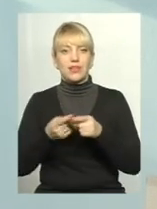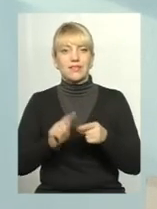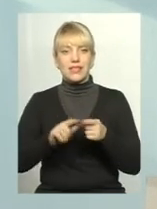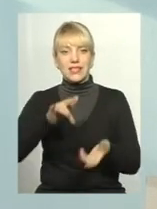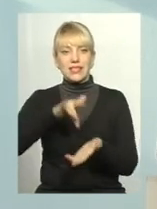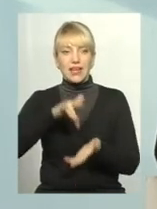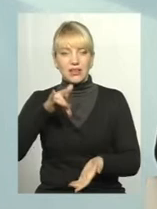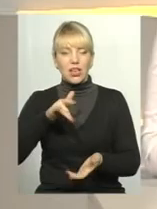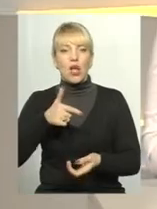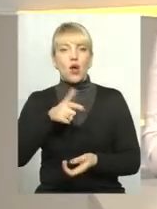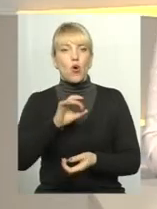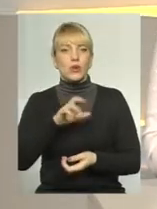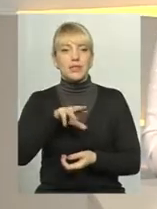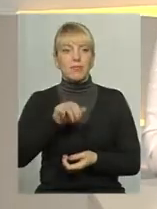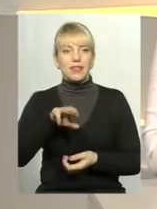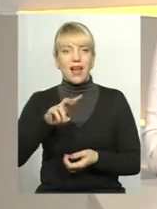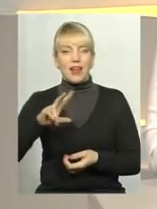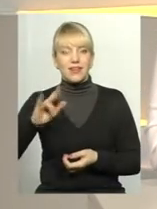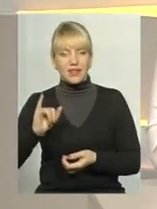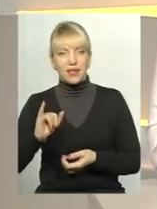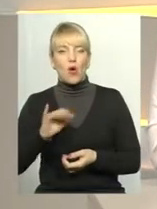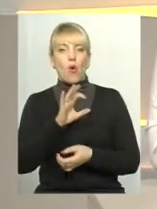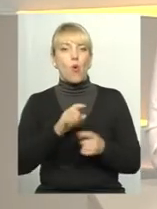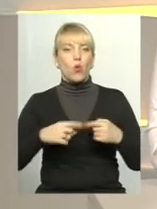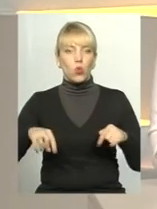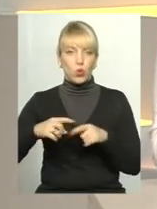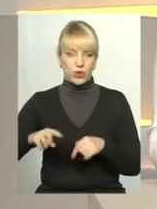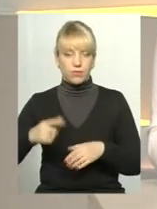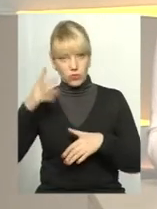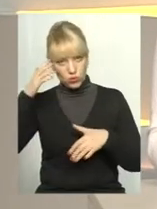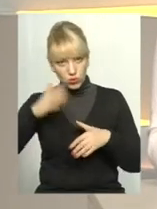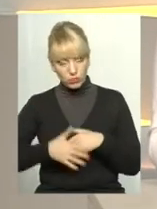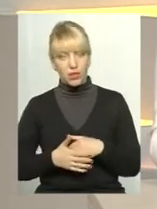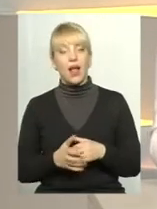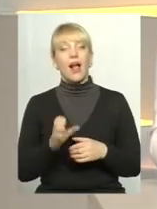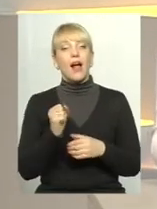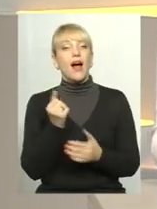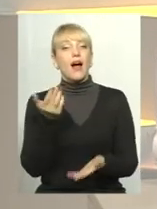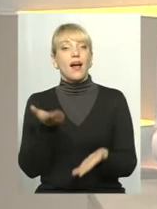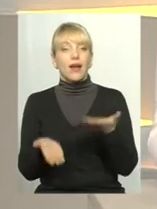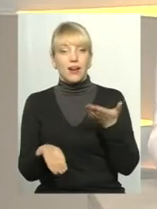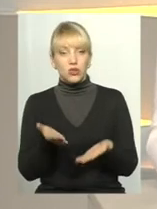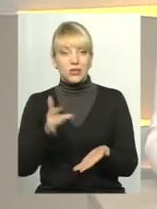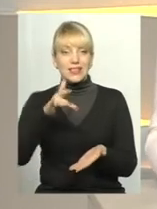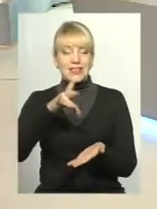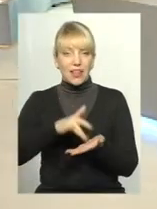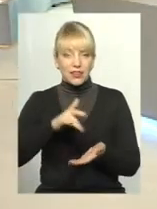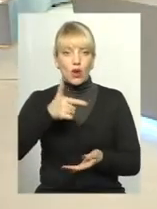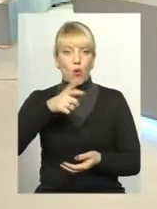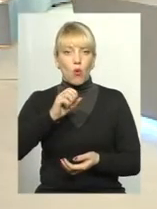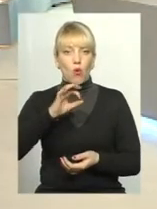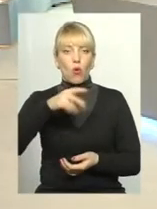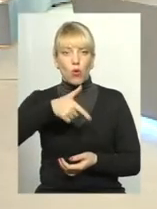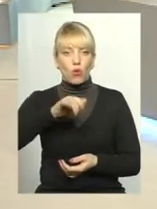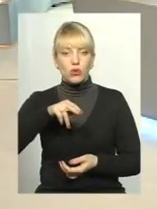госпітальних округів. Зрозуміло. А якщо центри госпітальних округів за